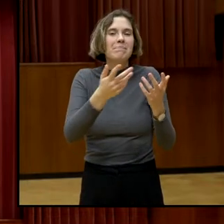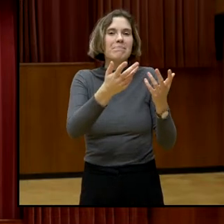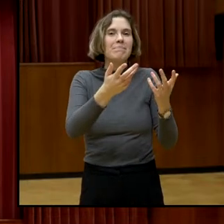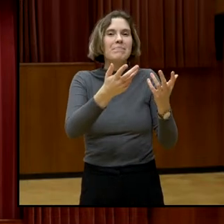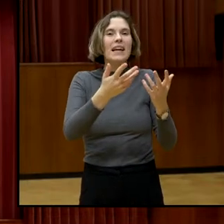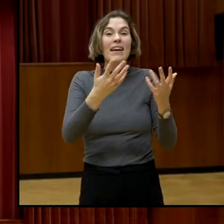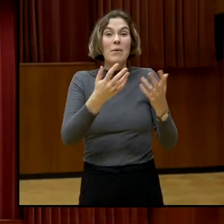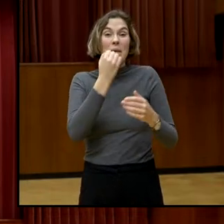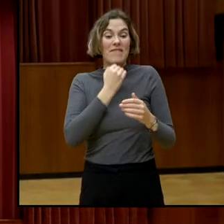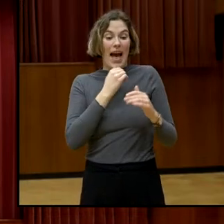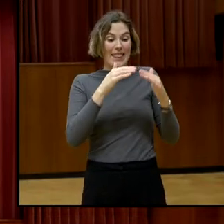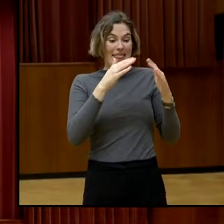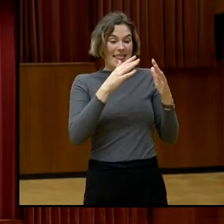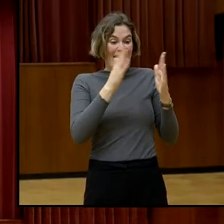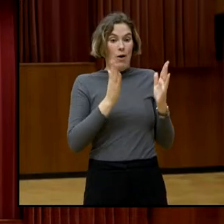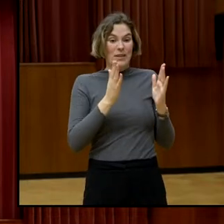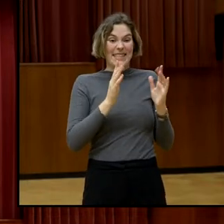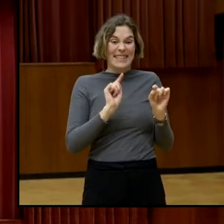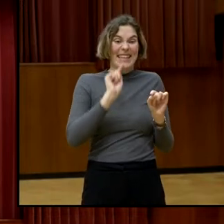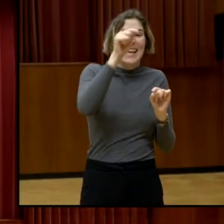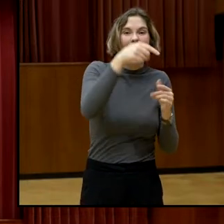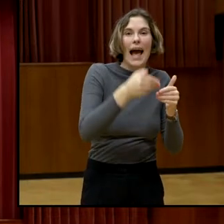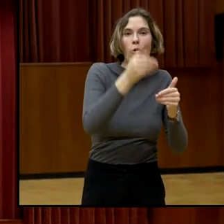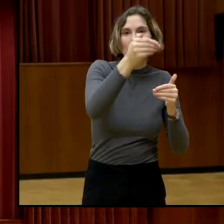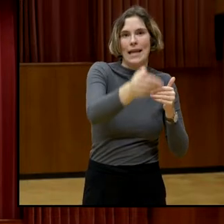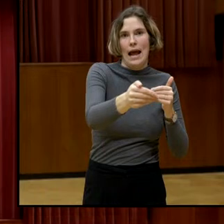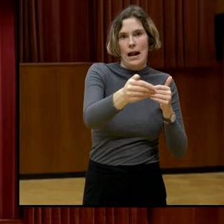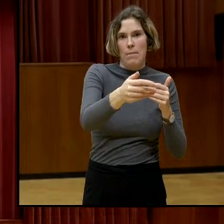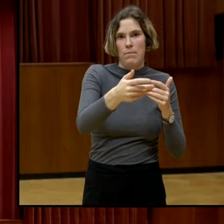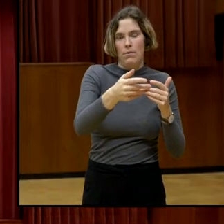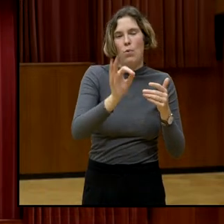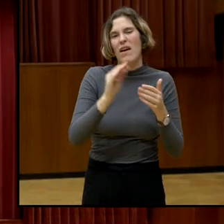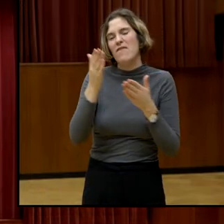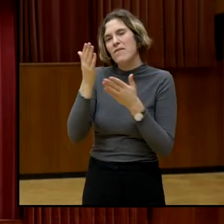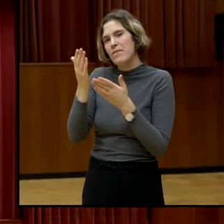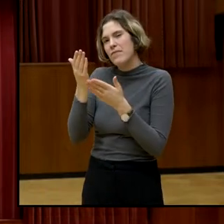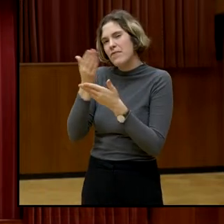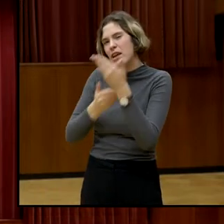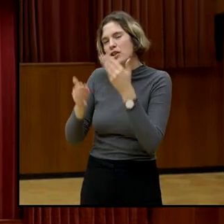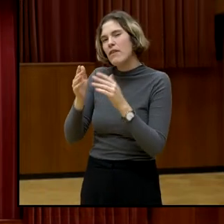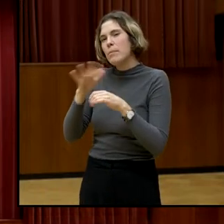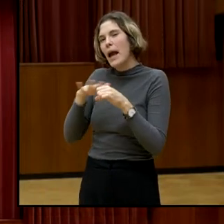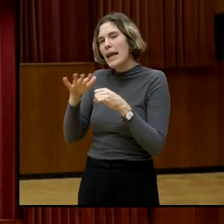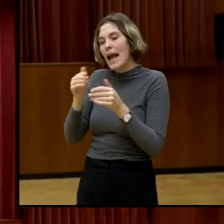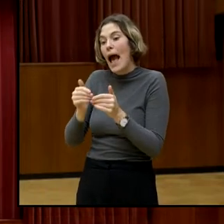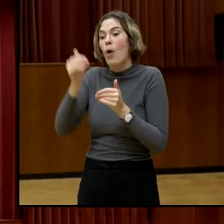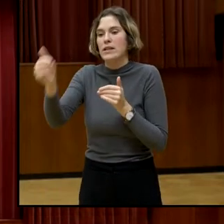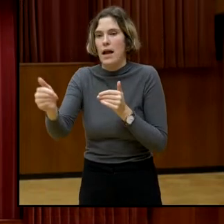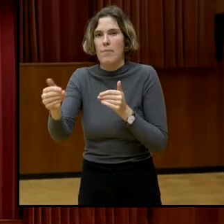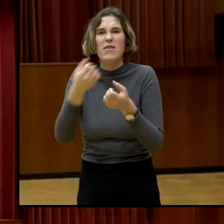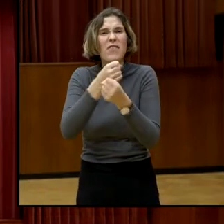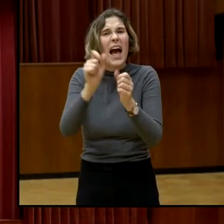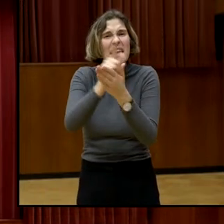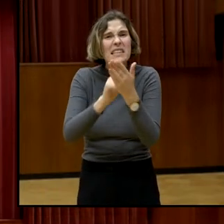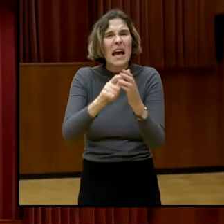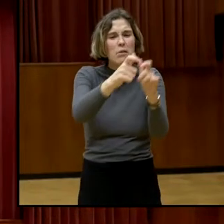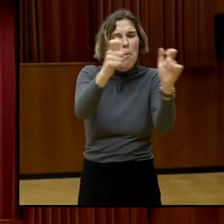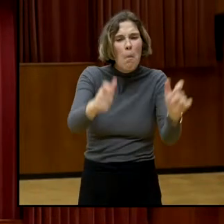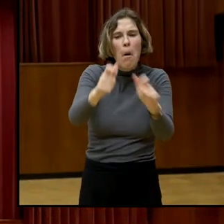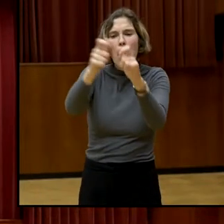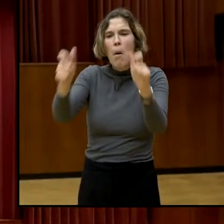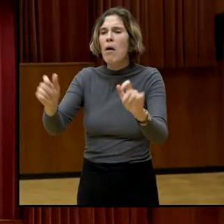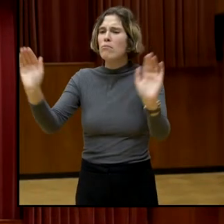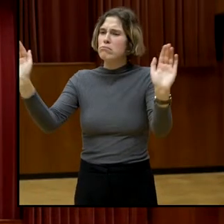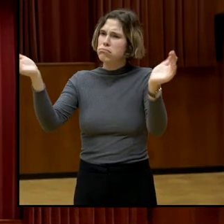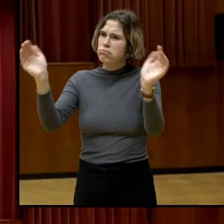neben dem Privaten, dem politischen, dem wirtschaftlichen sind, sind schon deutlich zurückgegangen und